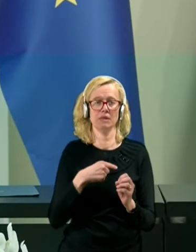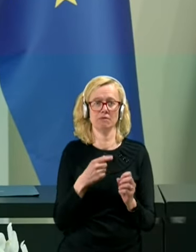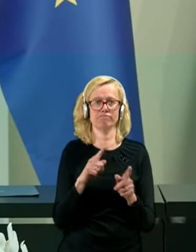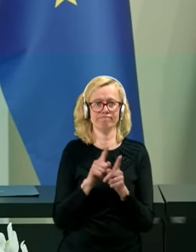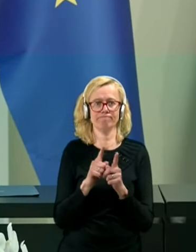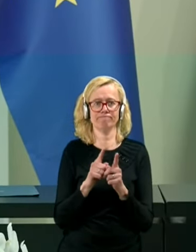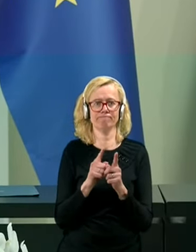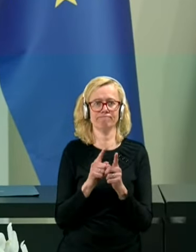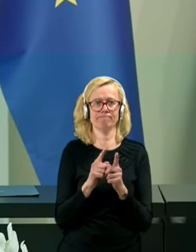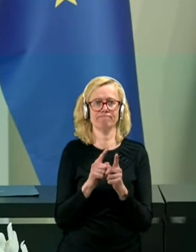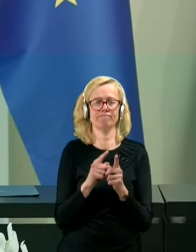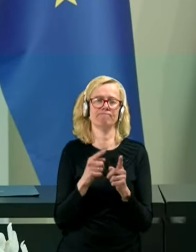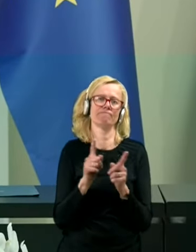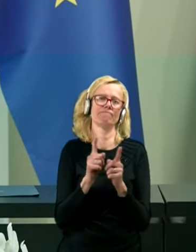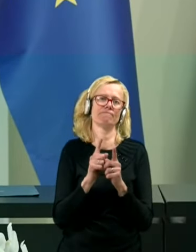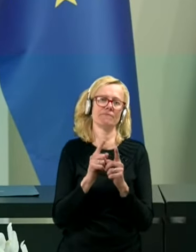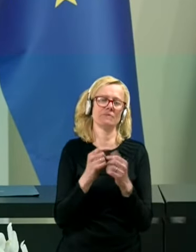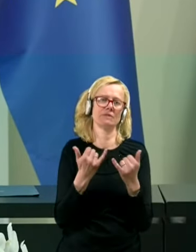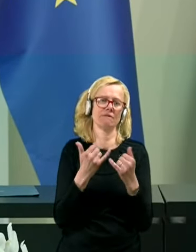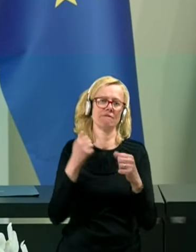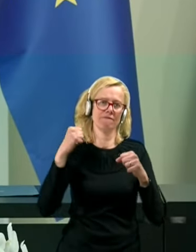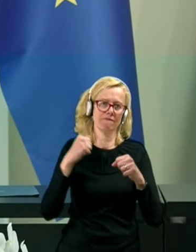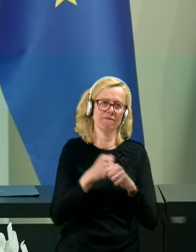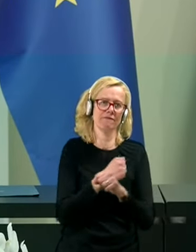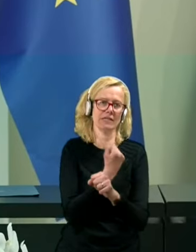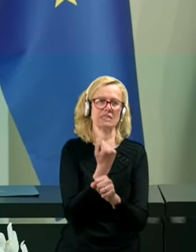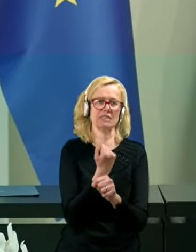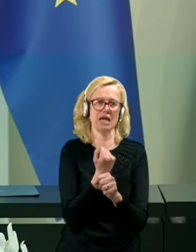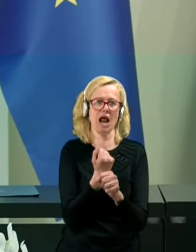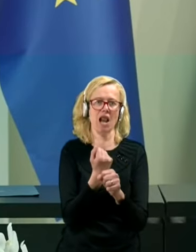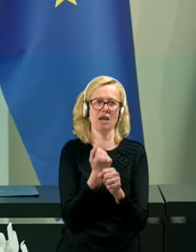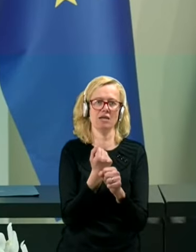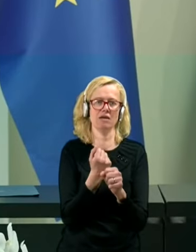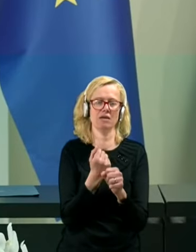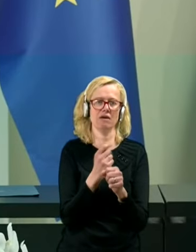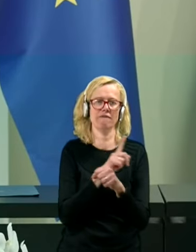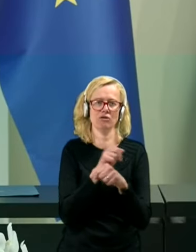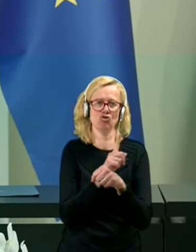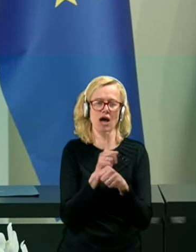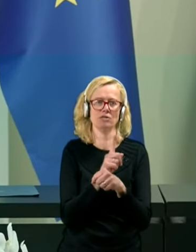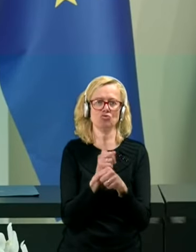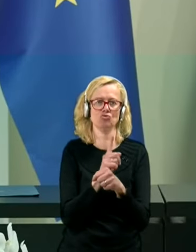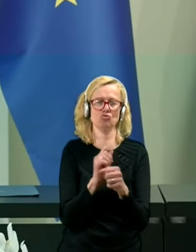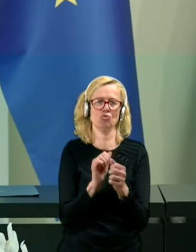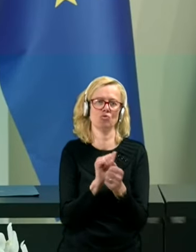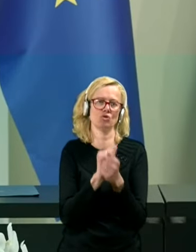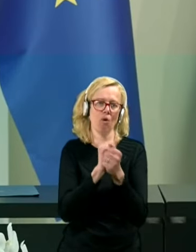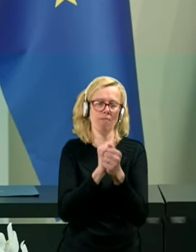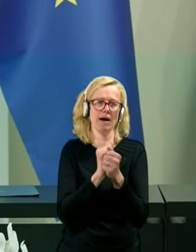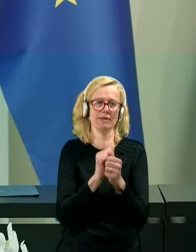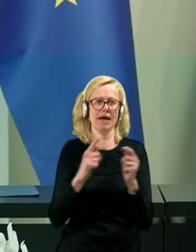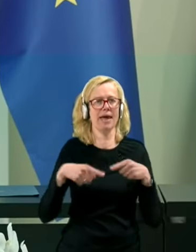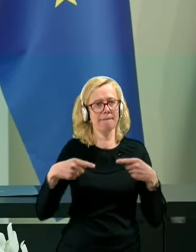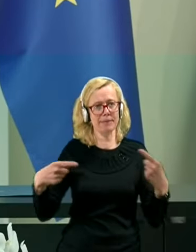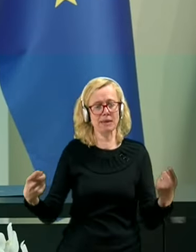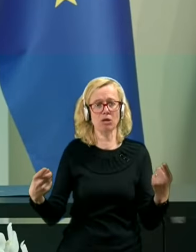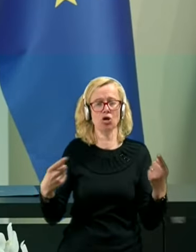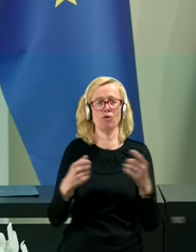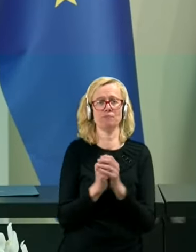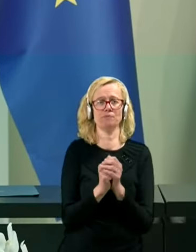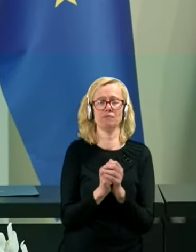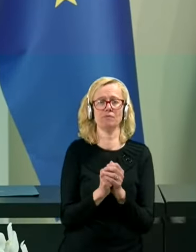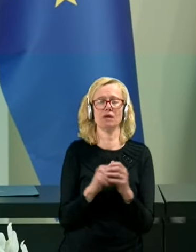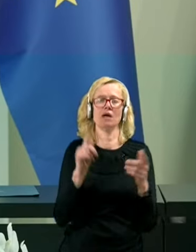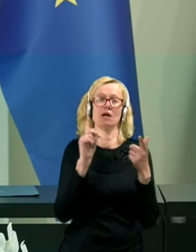v grobem odpravlji, v času boja spopada z epidemijo. Drugi